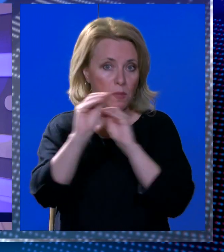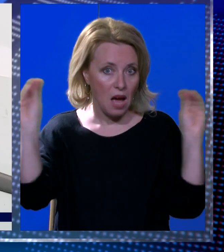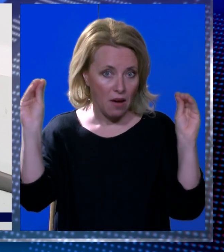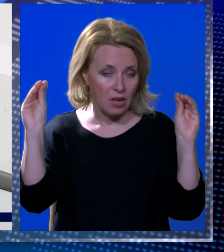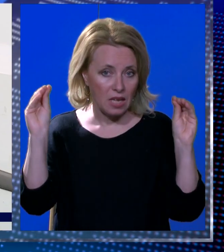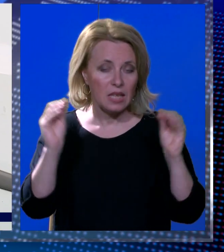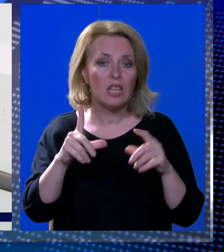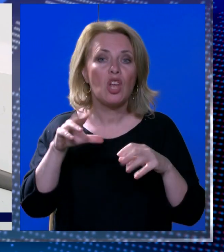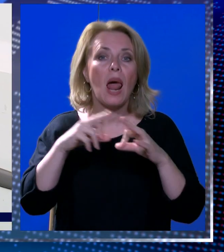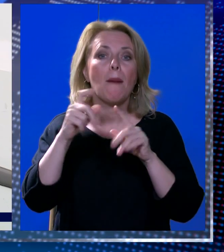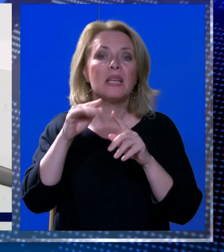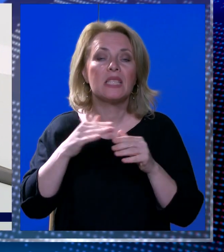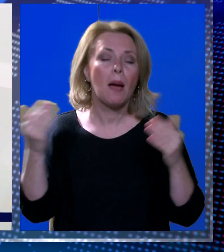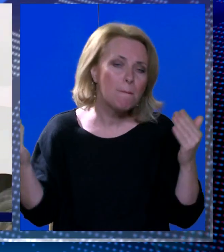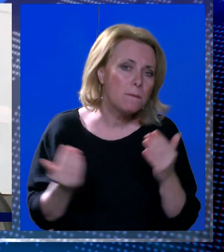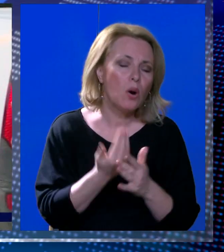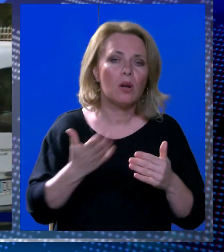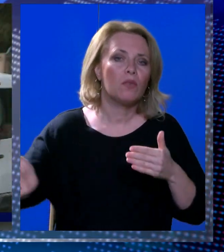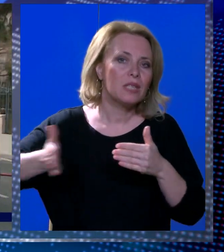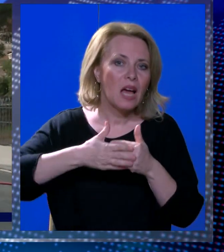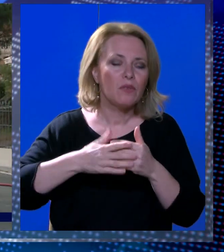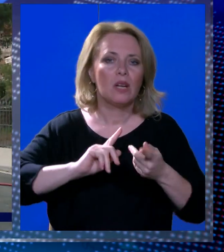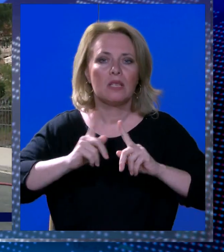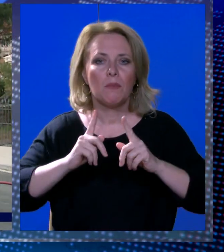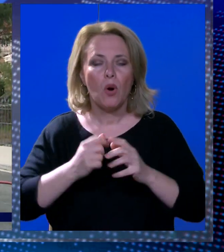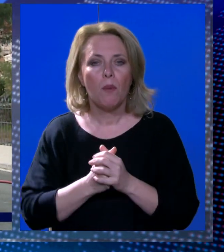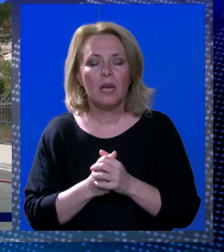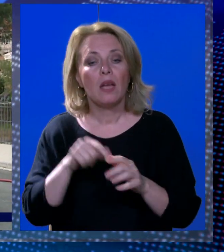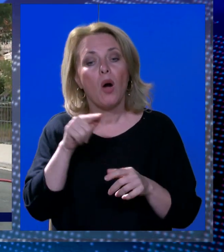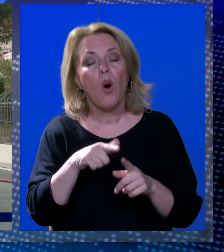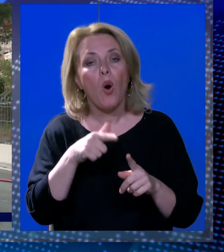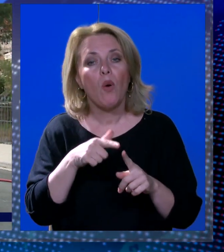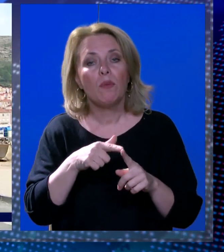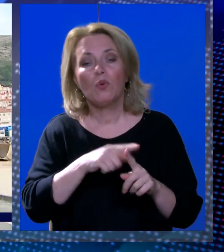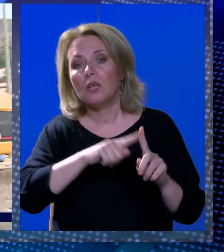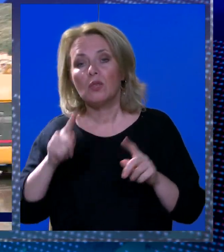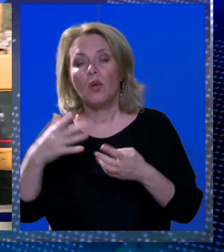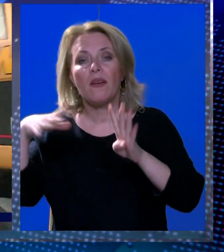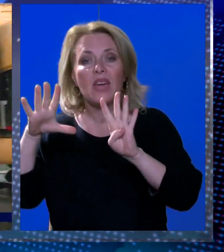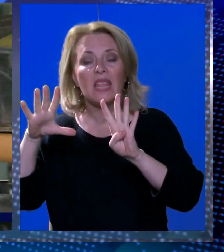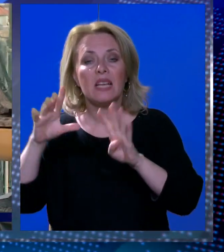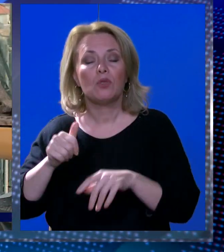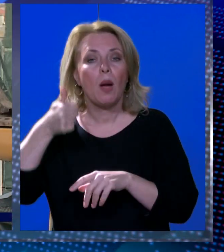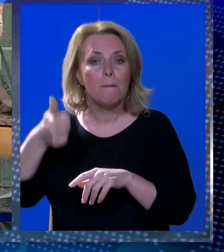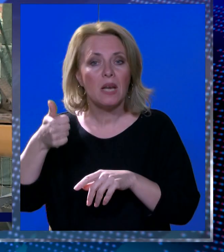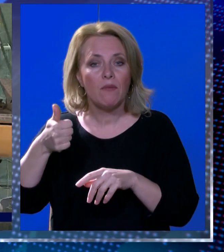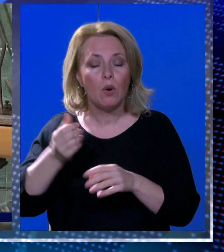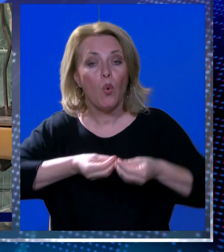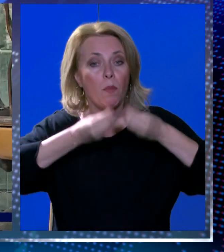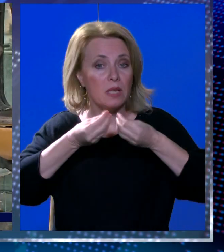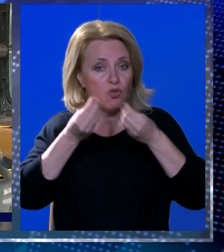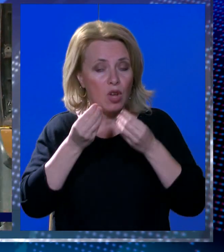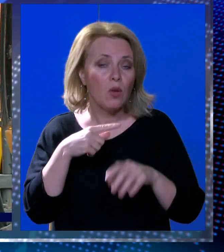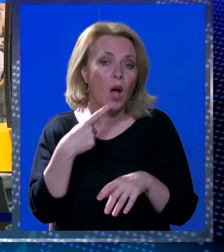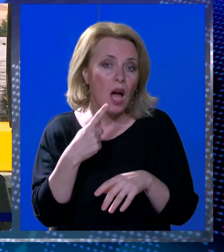kako će Lapatska obala po ko zna koji put biti zatvorena za promet. Ovaj put sve do 19. sječnja. U